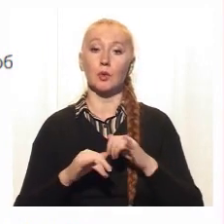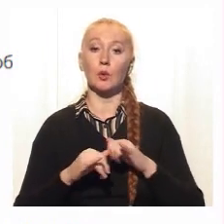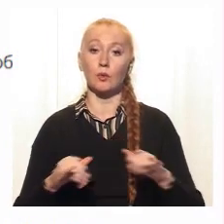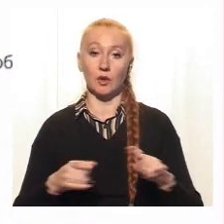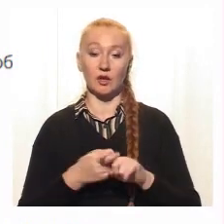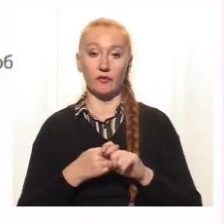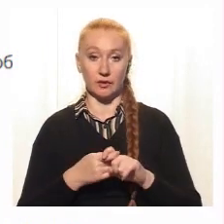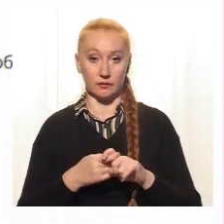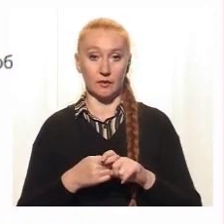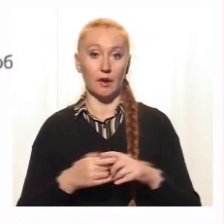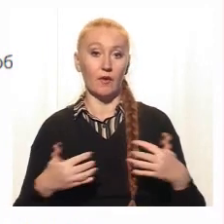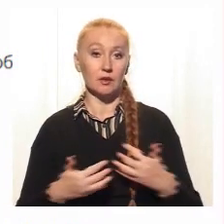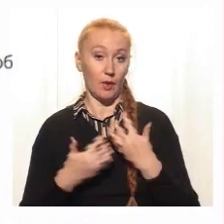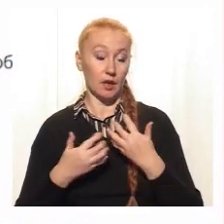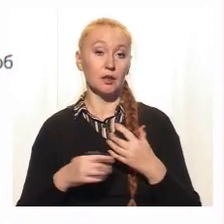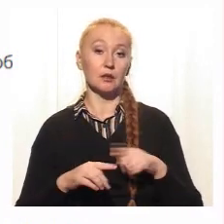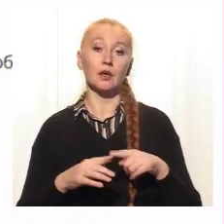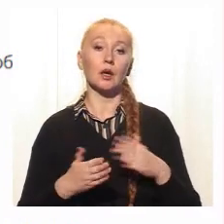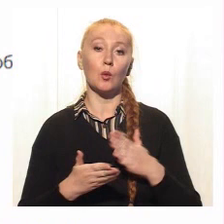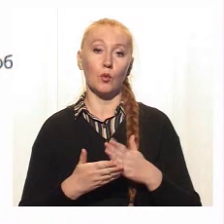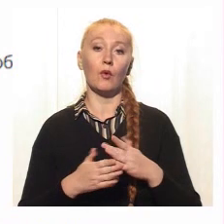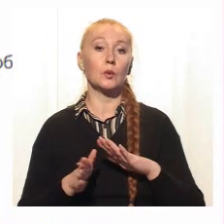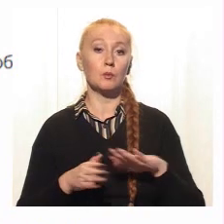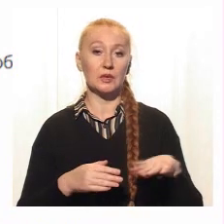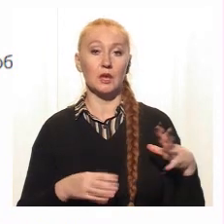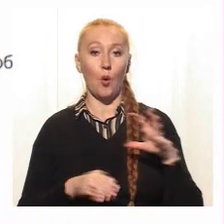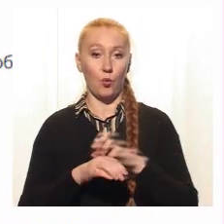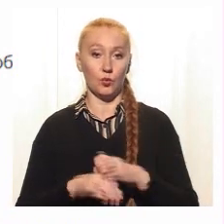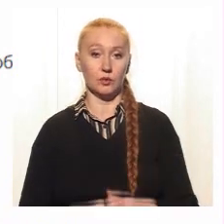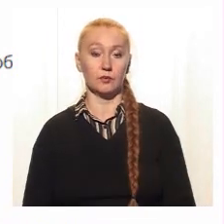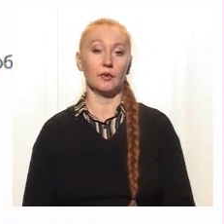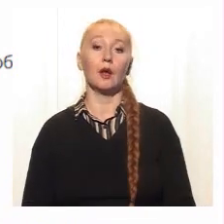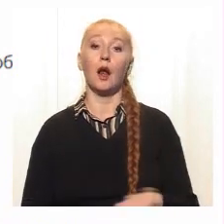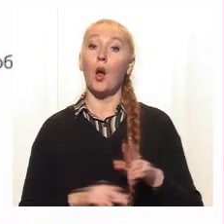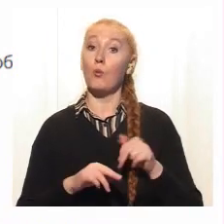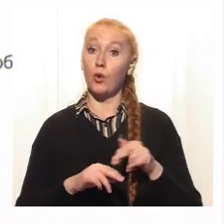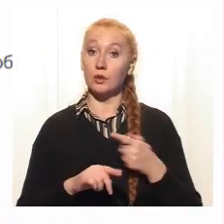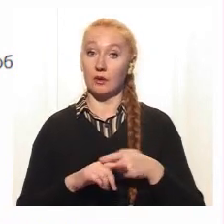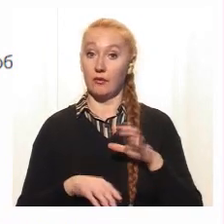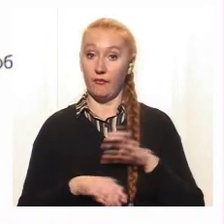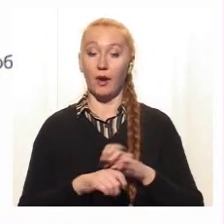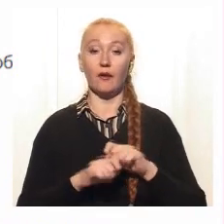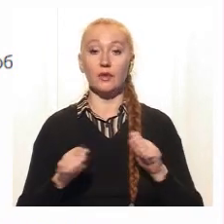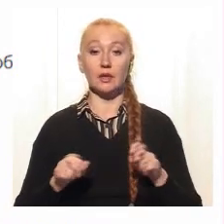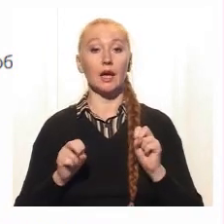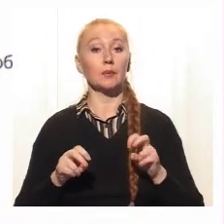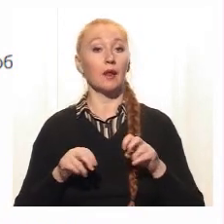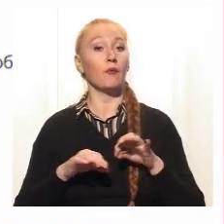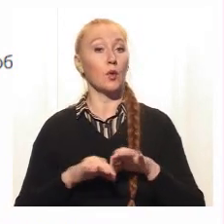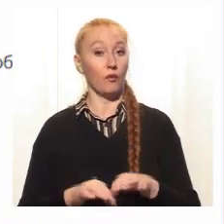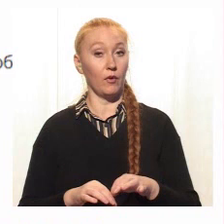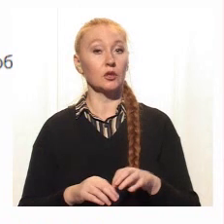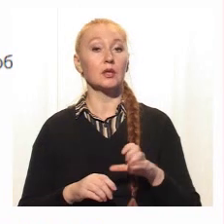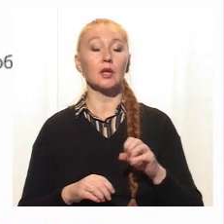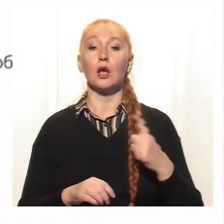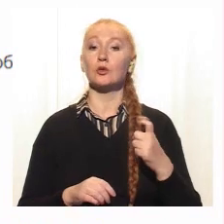розвитку інфекційних запальних процесів, які бувають після укусів. Поліція за цим фактом відкрила кримінальне провадження